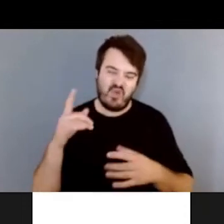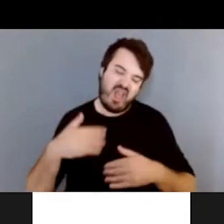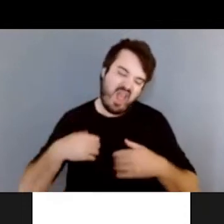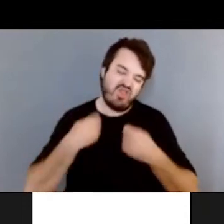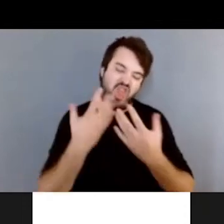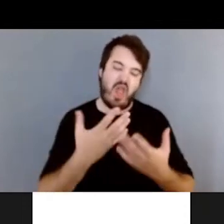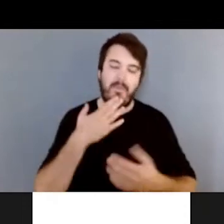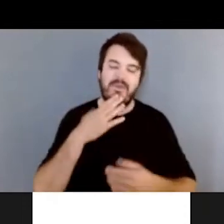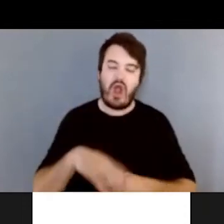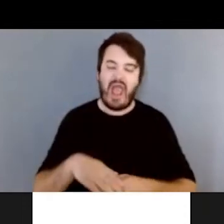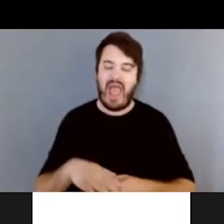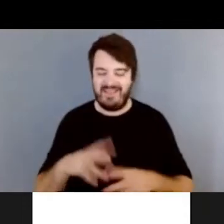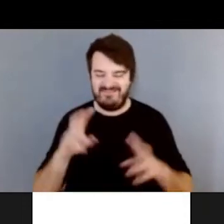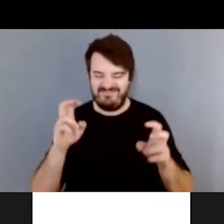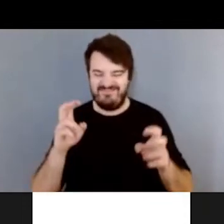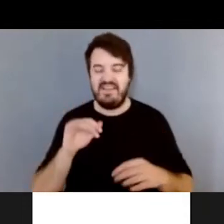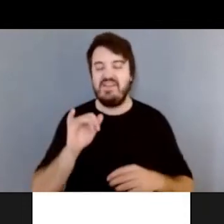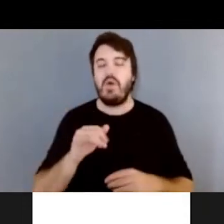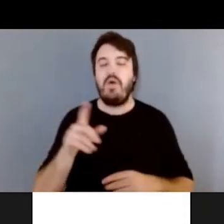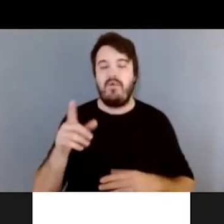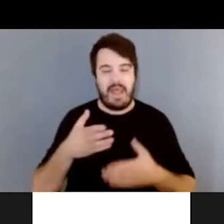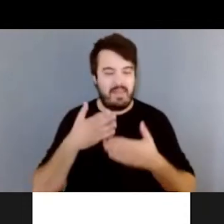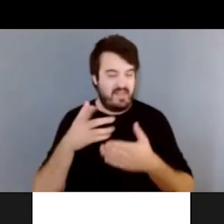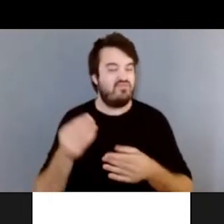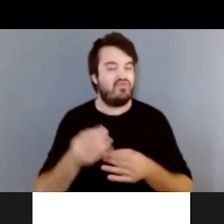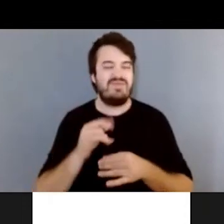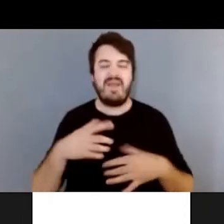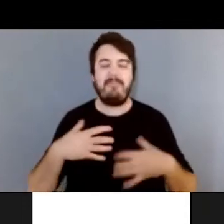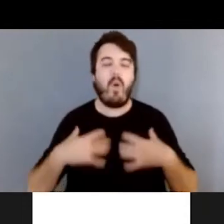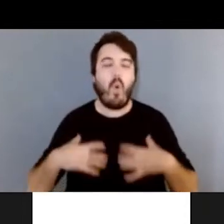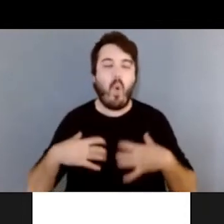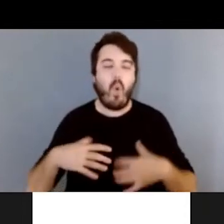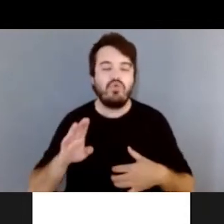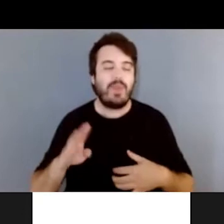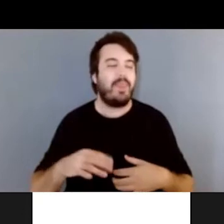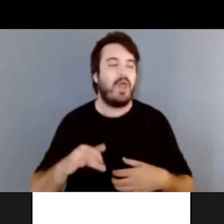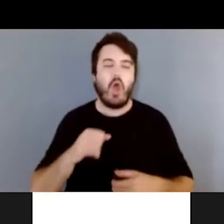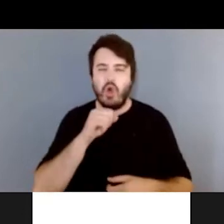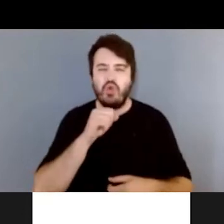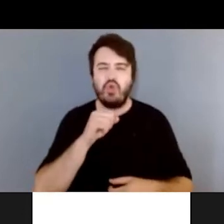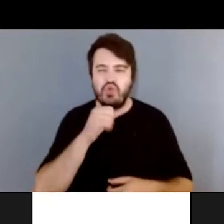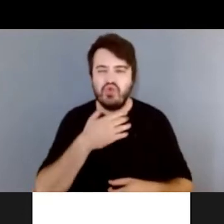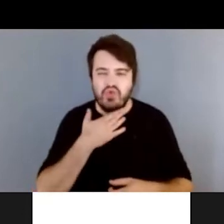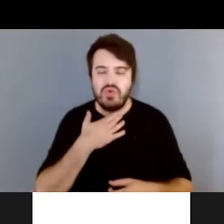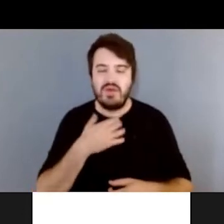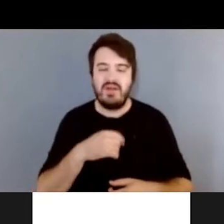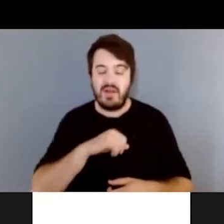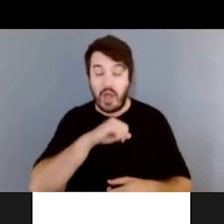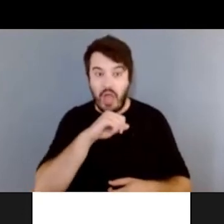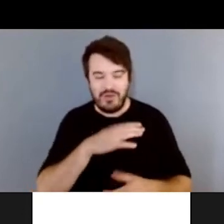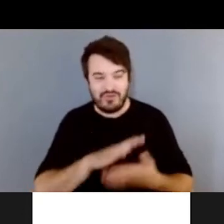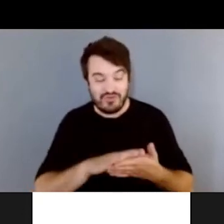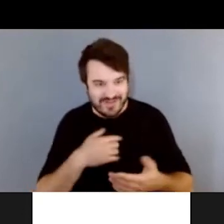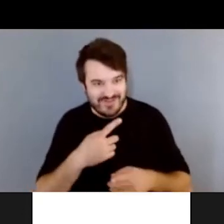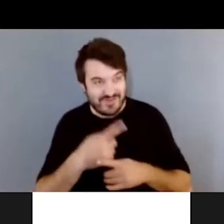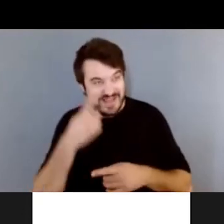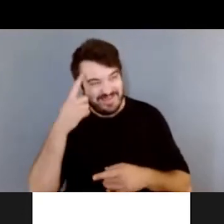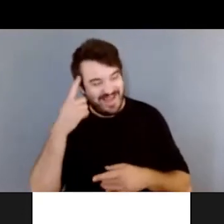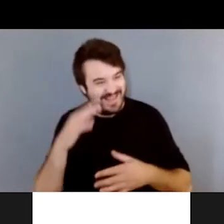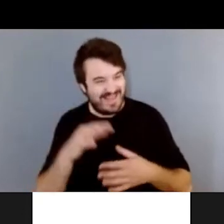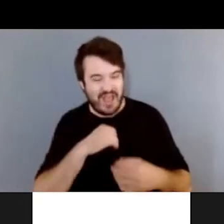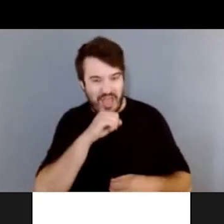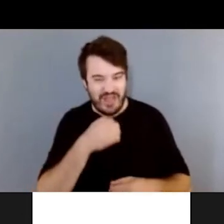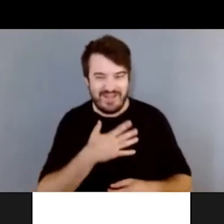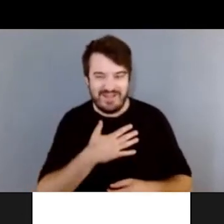Donc, elle va aider s'il y a des bronchites, s'il y a une toux. Voyons, j'ai pensé, j'ai toussé.